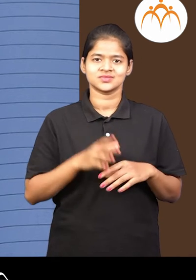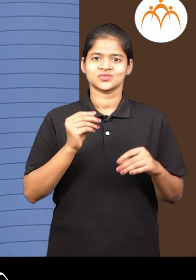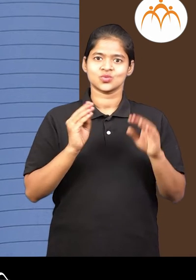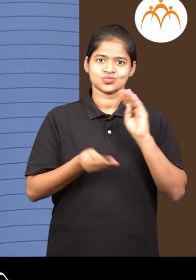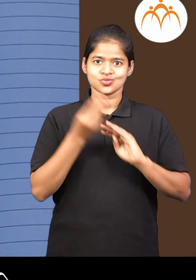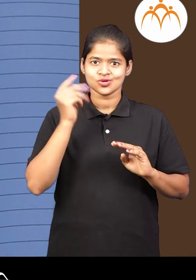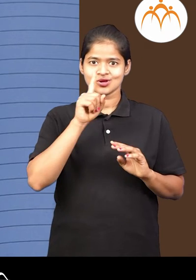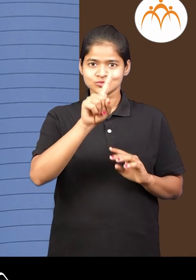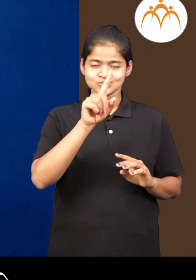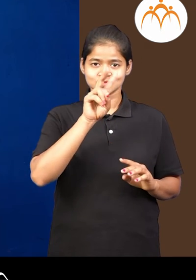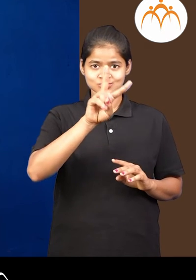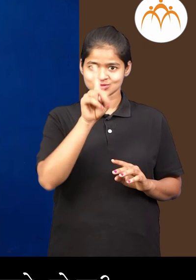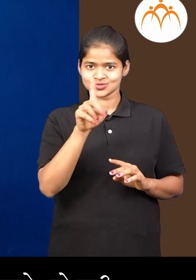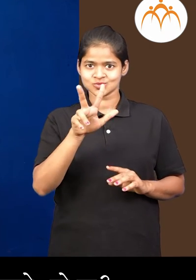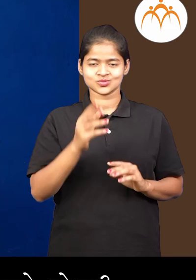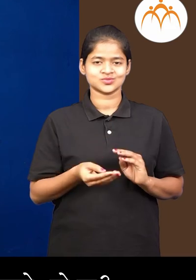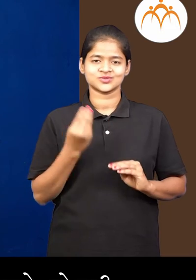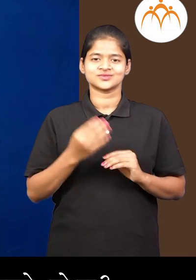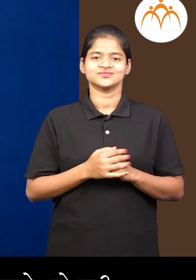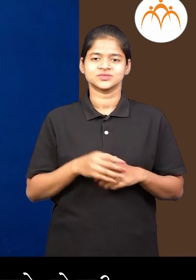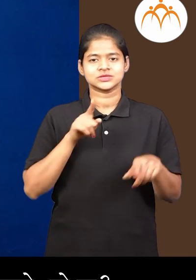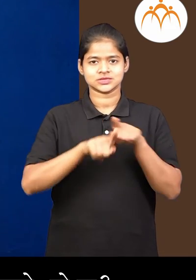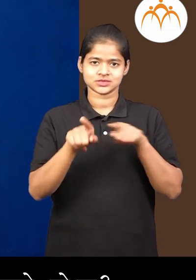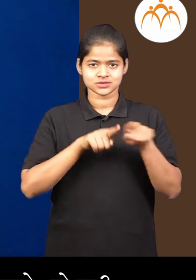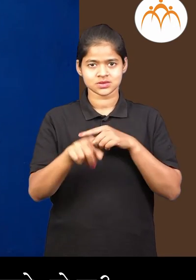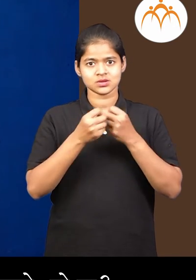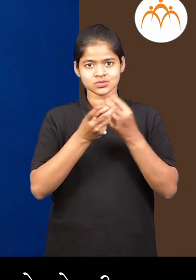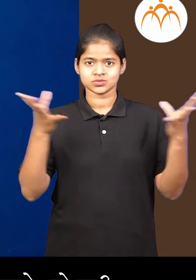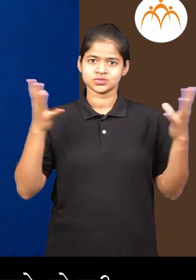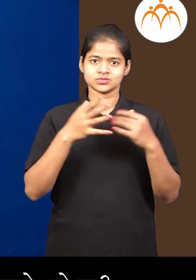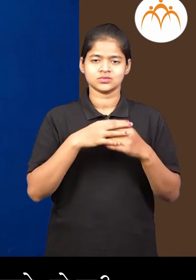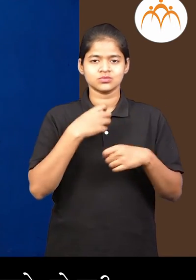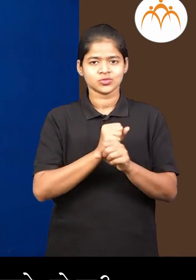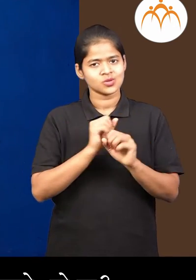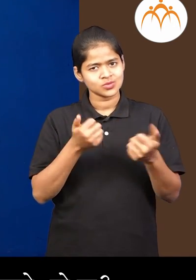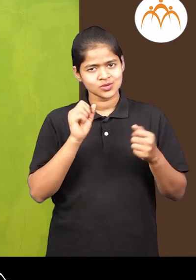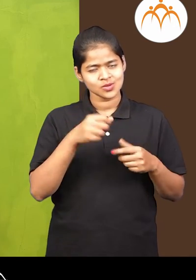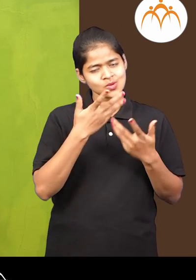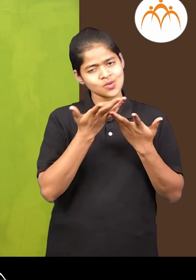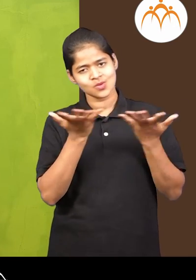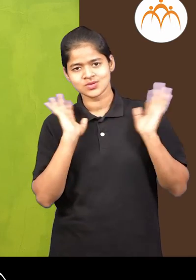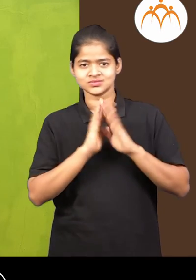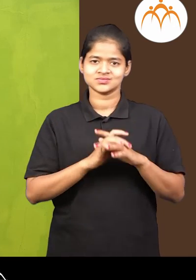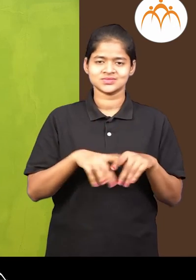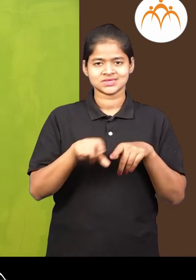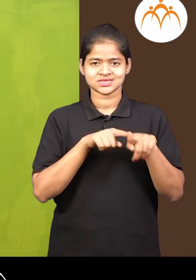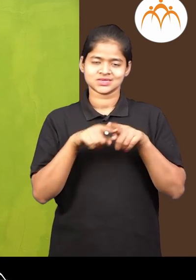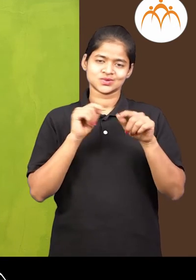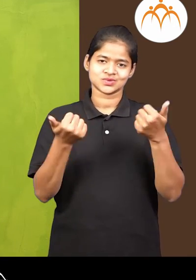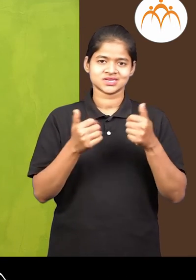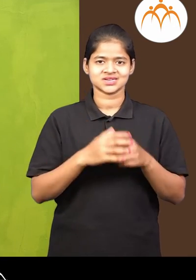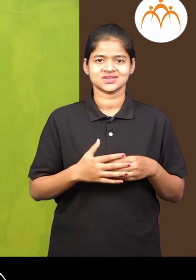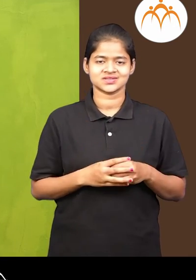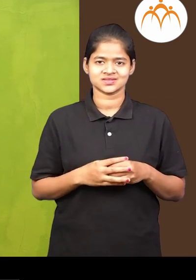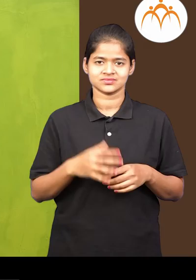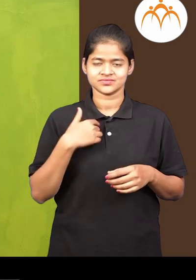संख्या किती तरी मोठी है आई अपण किती तरी उधारणा बनवो शक्तो हो ना हो खुब उधारणा बनवो शक्तो